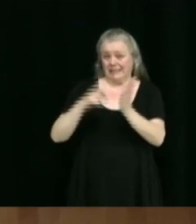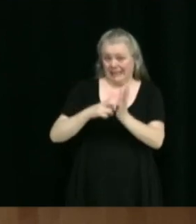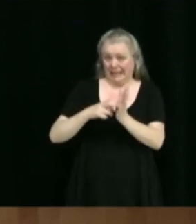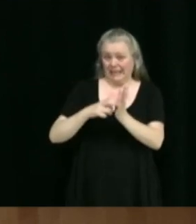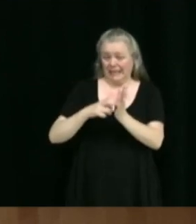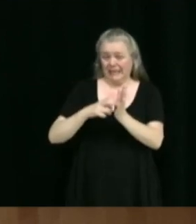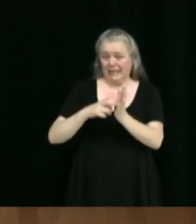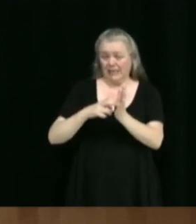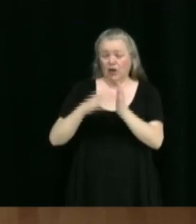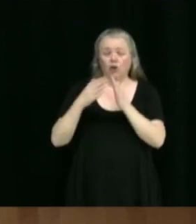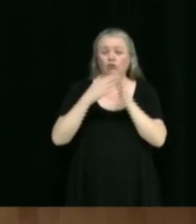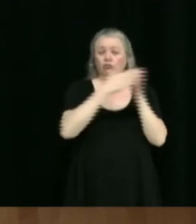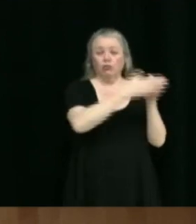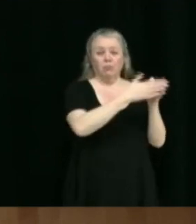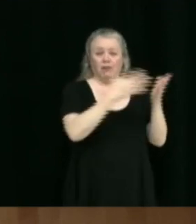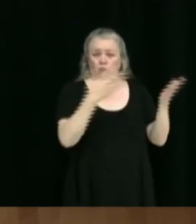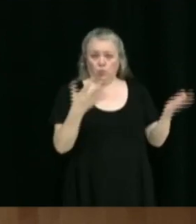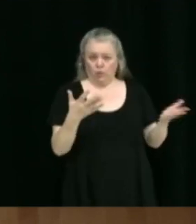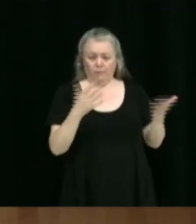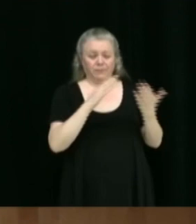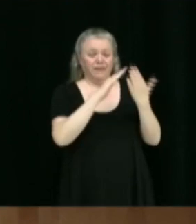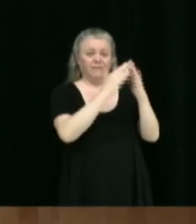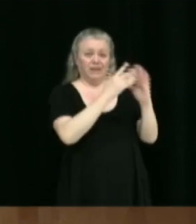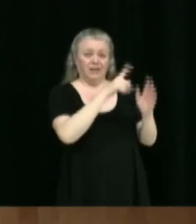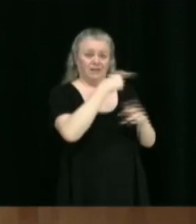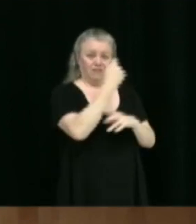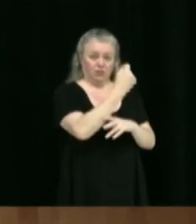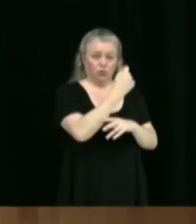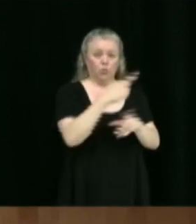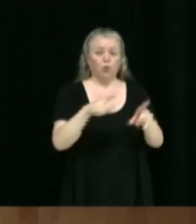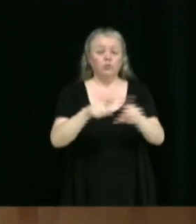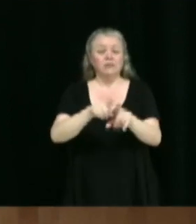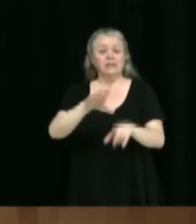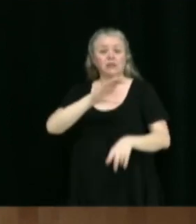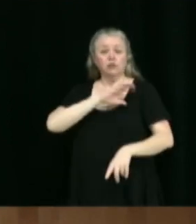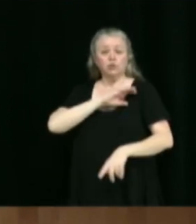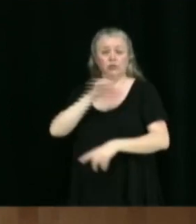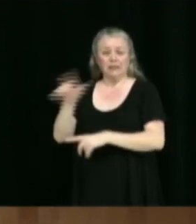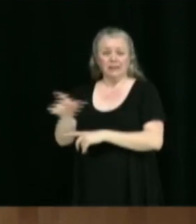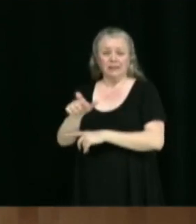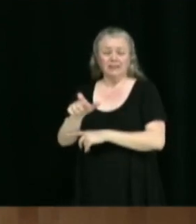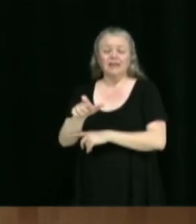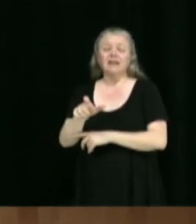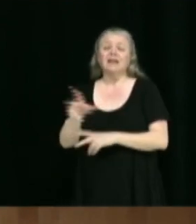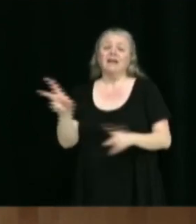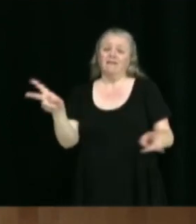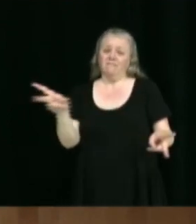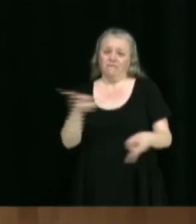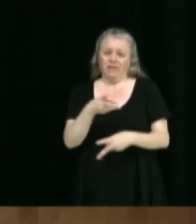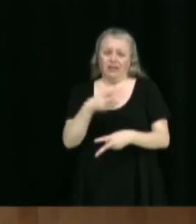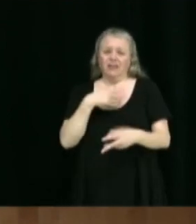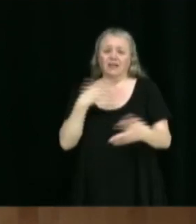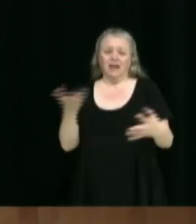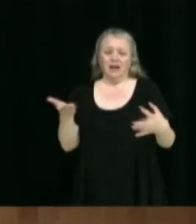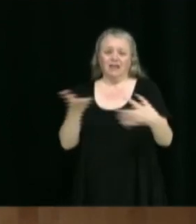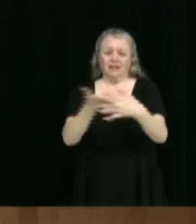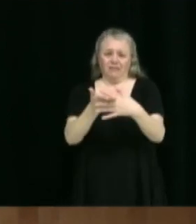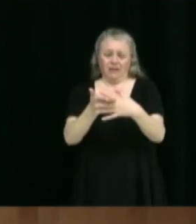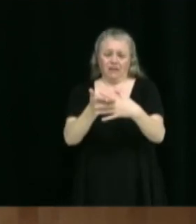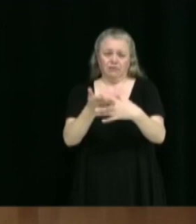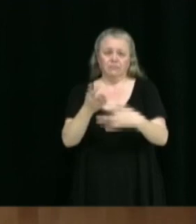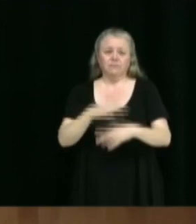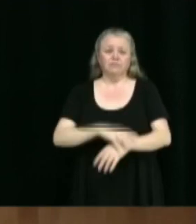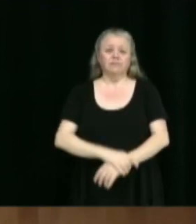pétition, demandons à la Ville de Vitérieville et à la Sûreté du Québec de prendre urgentement des mesures en fonction de ce qui précède.